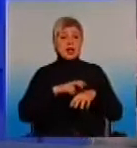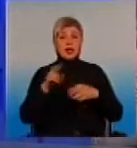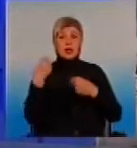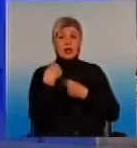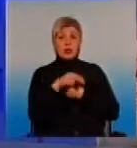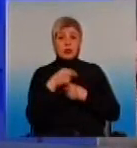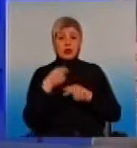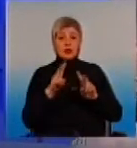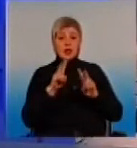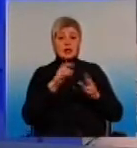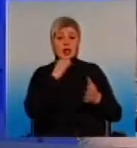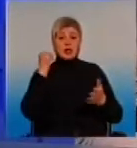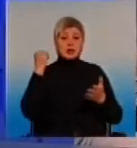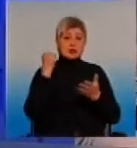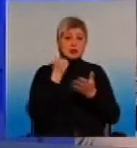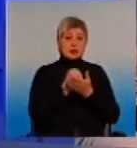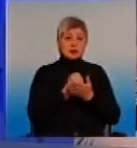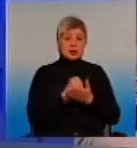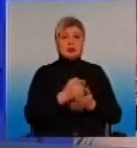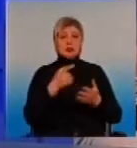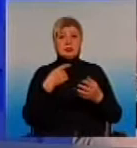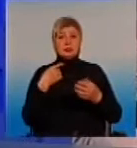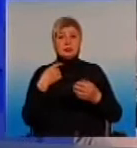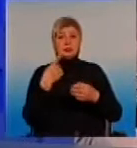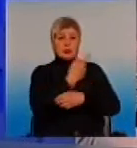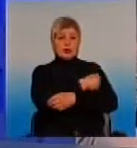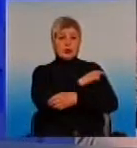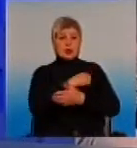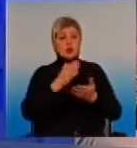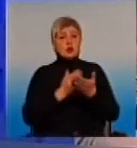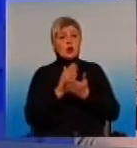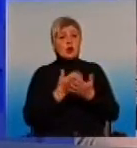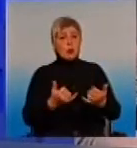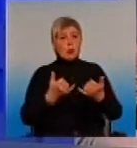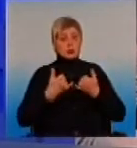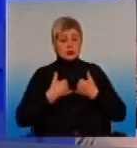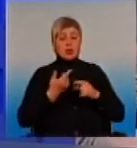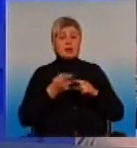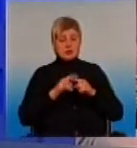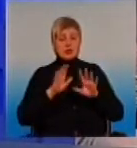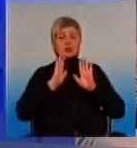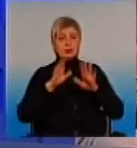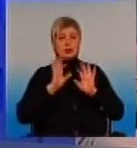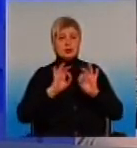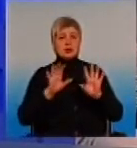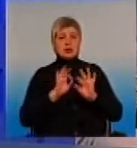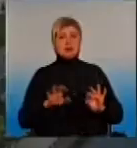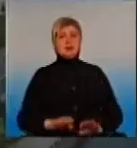пакет медичных послуг будет надаватись, про все это мы будем информировать у наших эфирах. На все добре, побачимось.